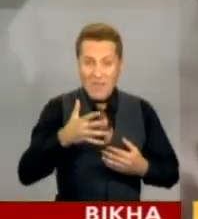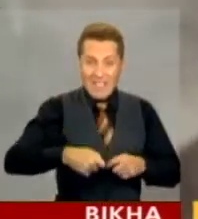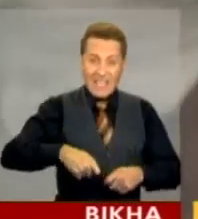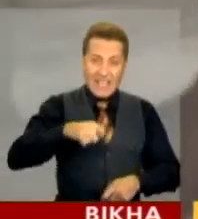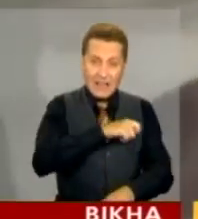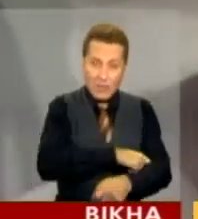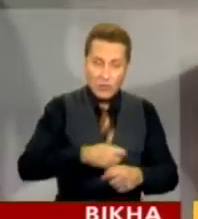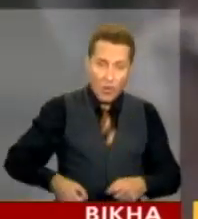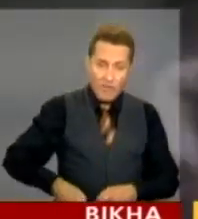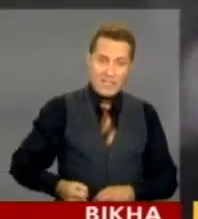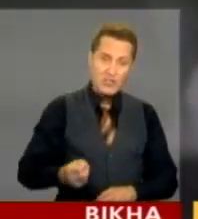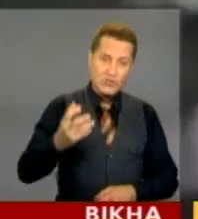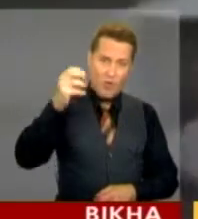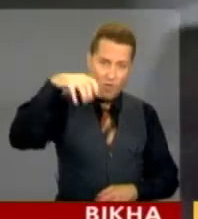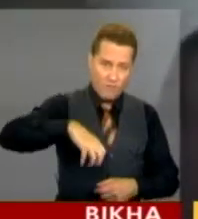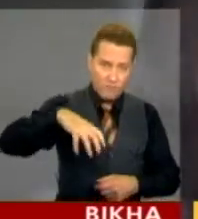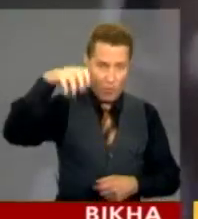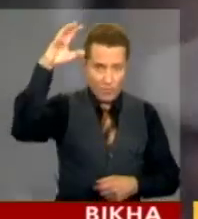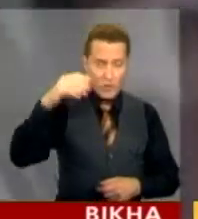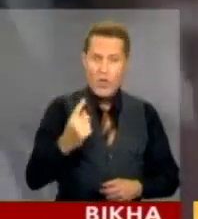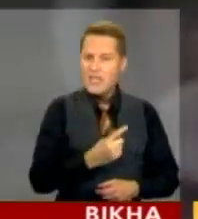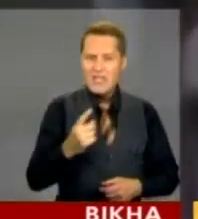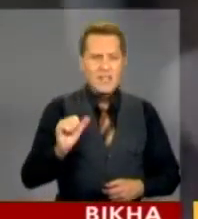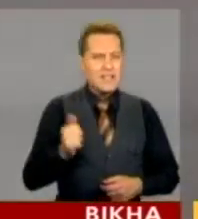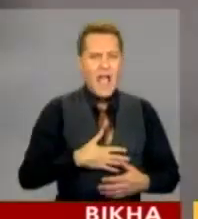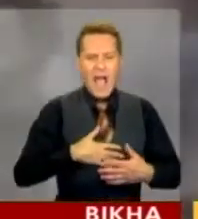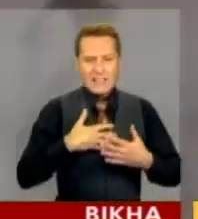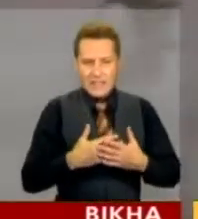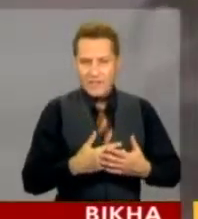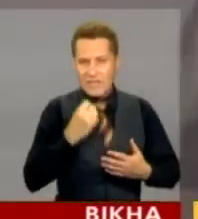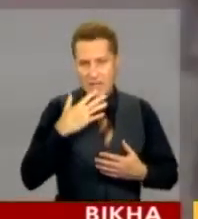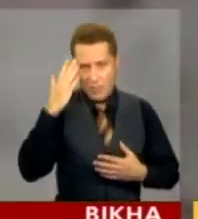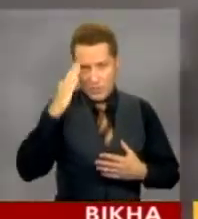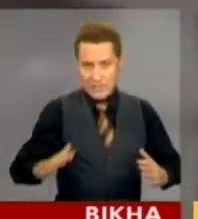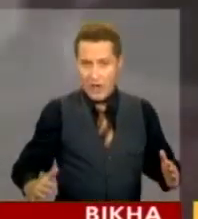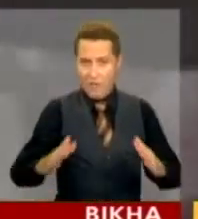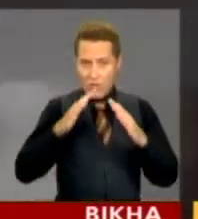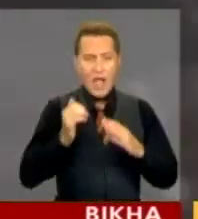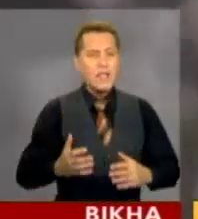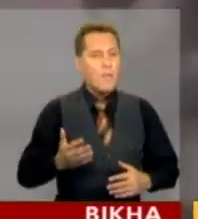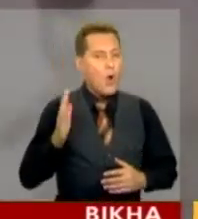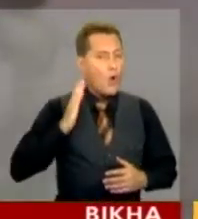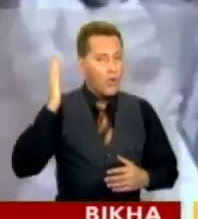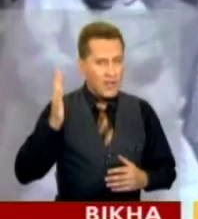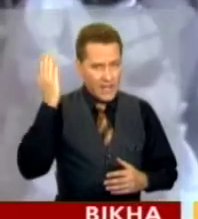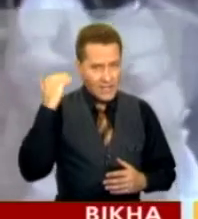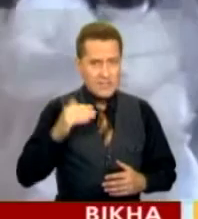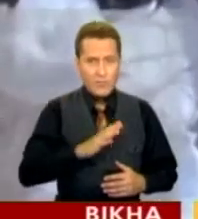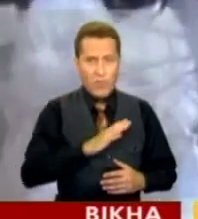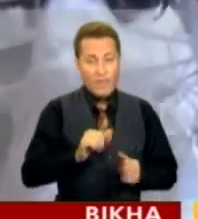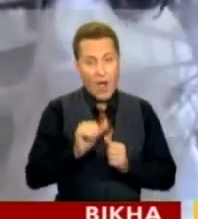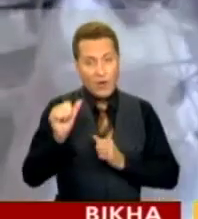стовп пополу – це єдиний, один з найактивніших японських вулканів. Колись він був на окремому острові.